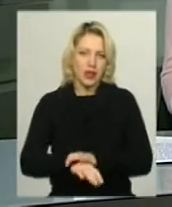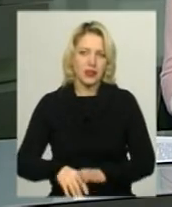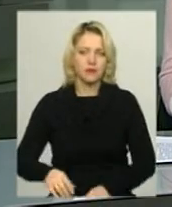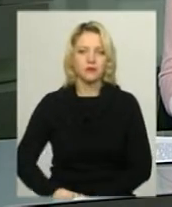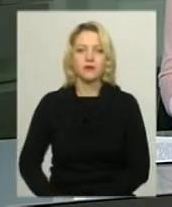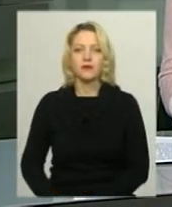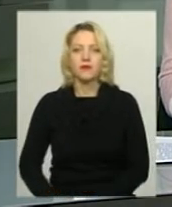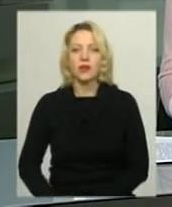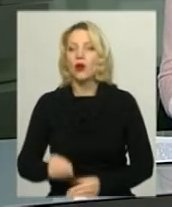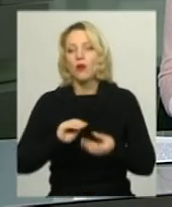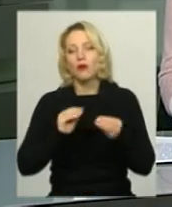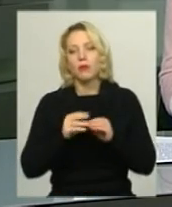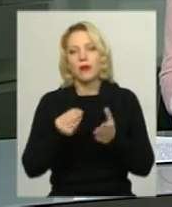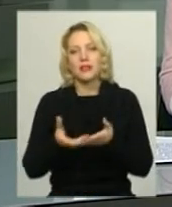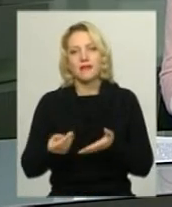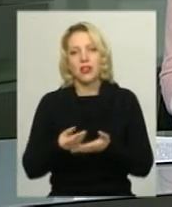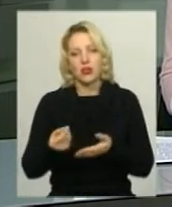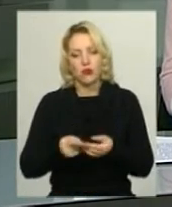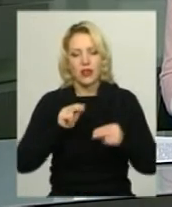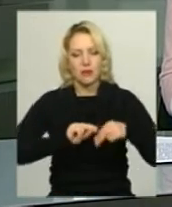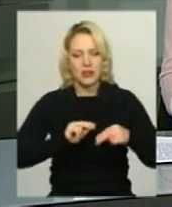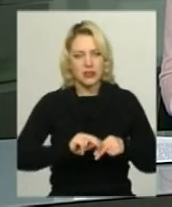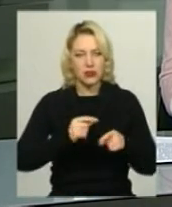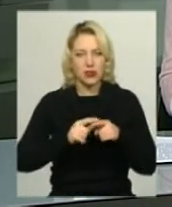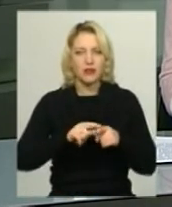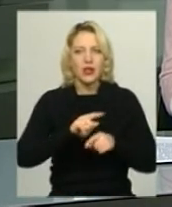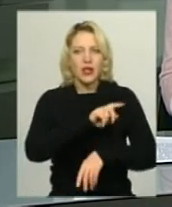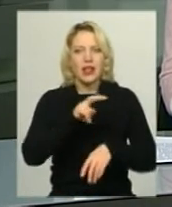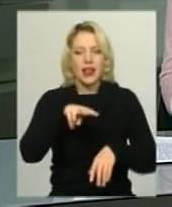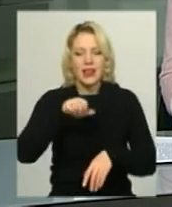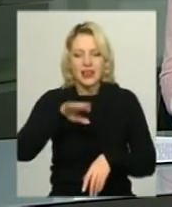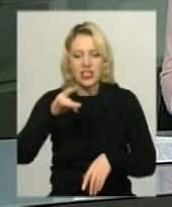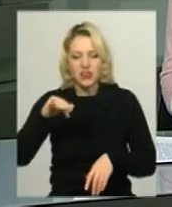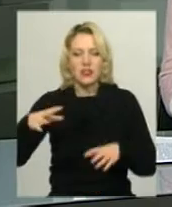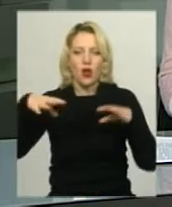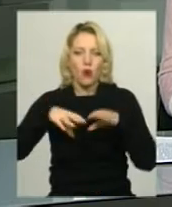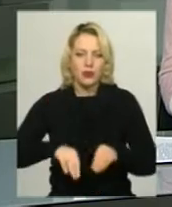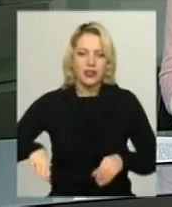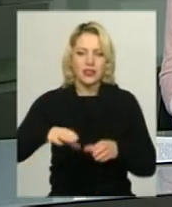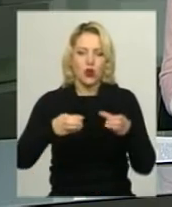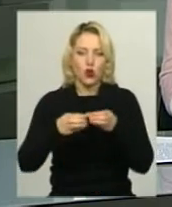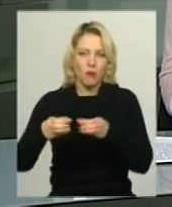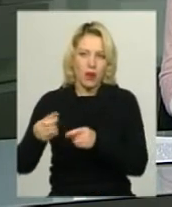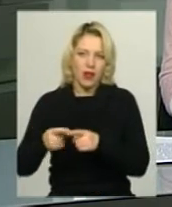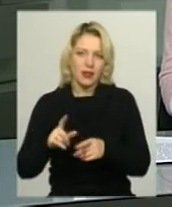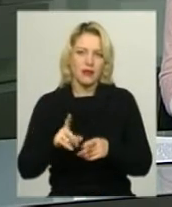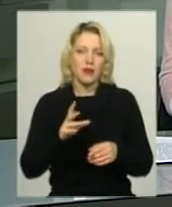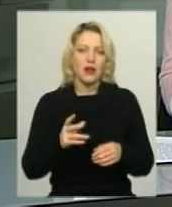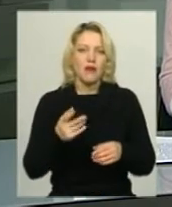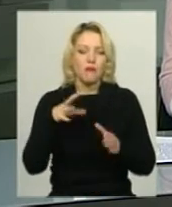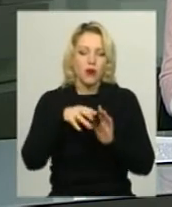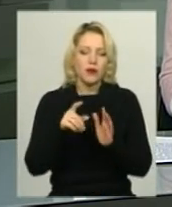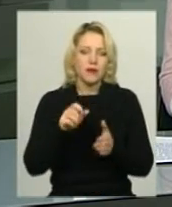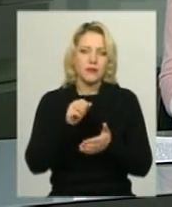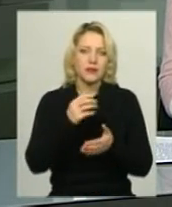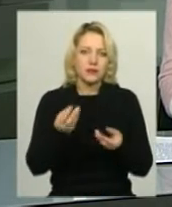Проблема з фінансуванням працівників фельдшерсько-акушерських пунктів Литичівської об'єднаної тергромади з'явилась при впровадженні в районі